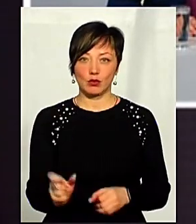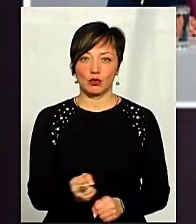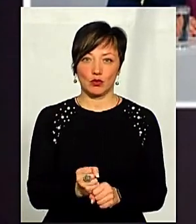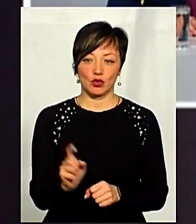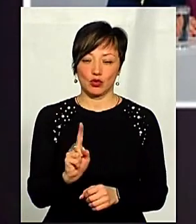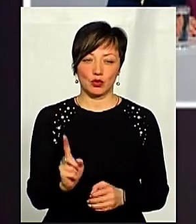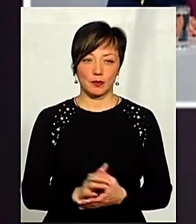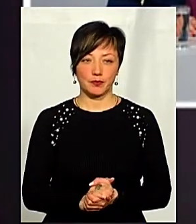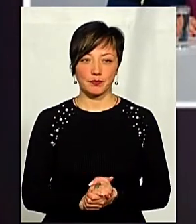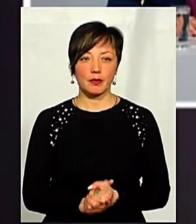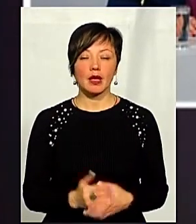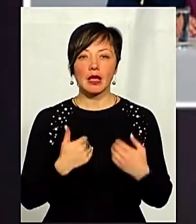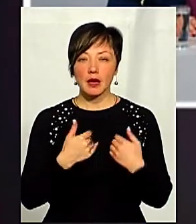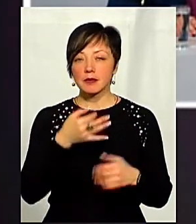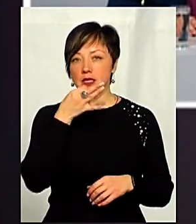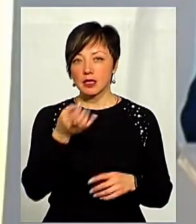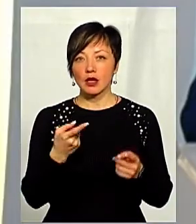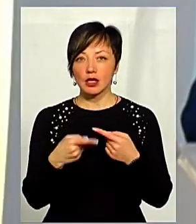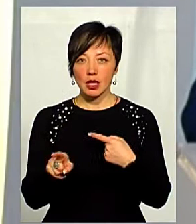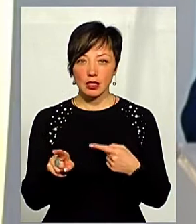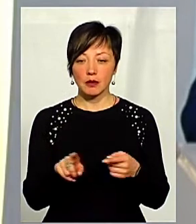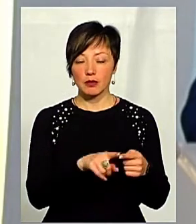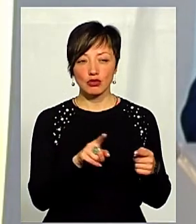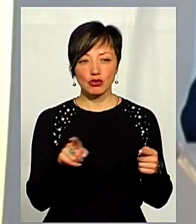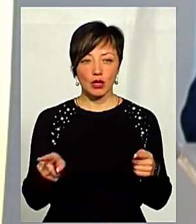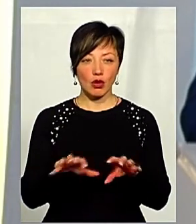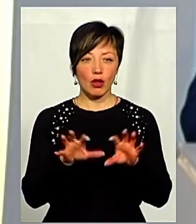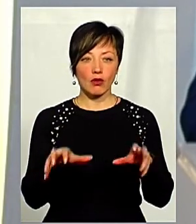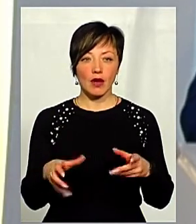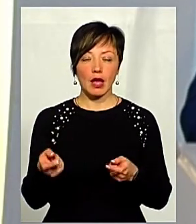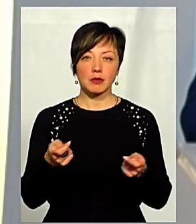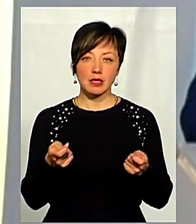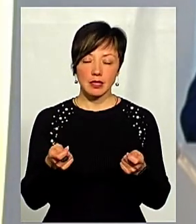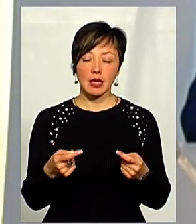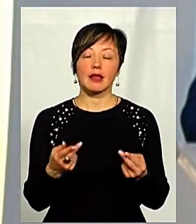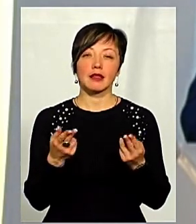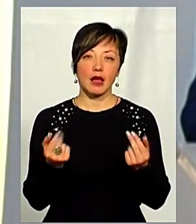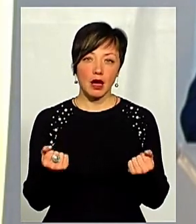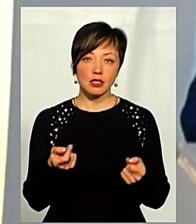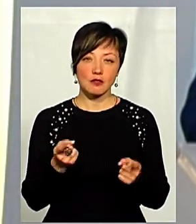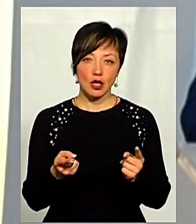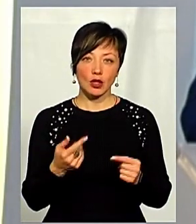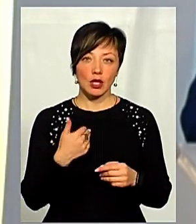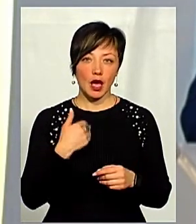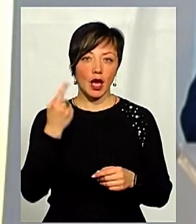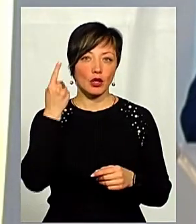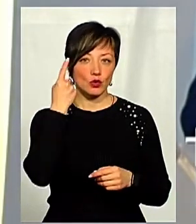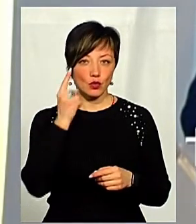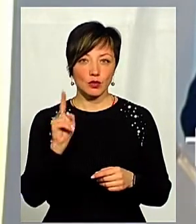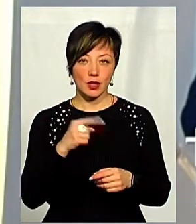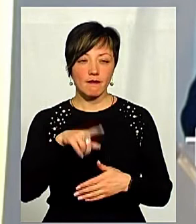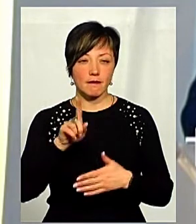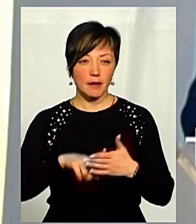правда? Я би сказав інакше, під час головування в обласній адміністрації габінетом. Так, звичайно. Я думаю, що,